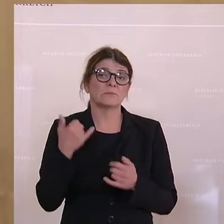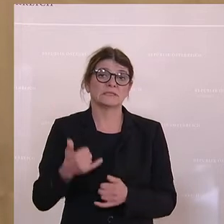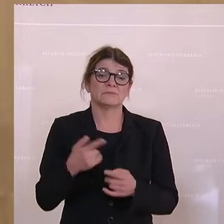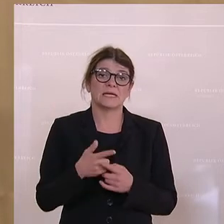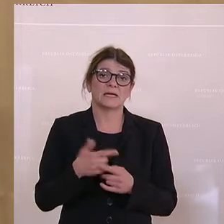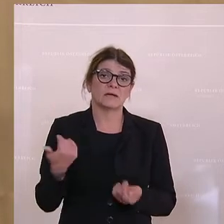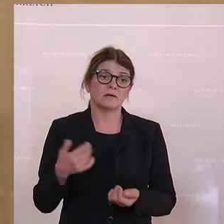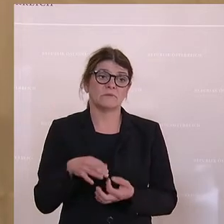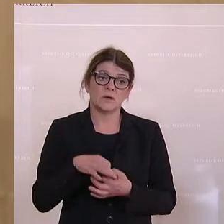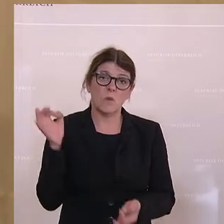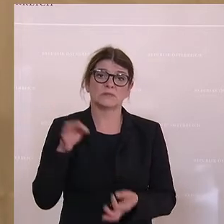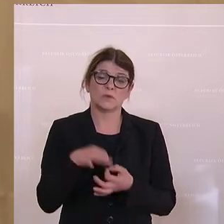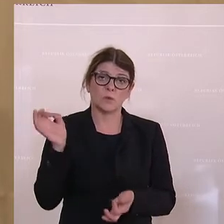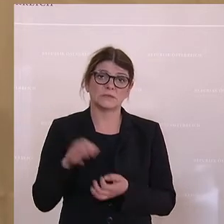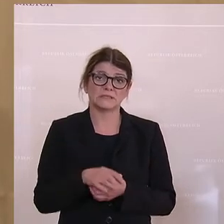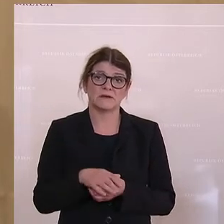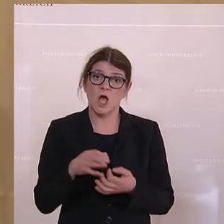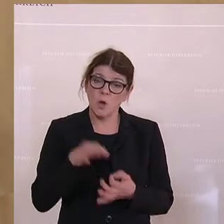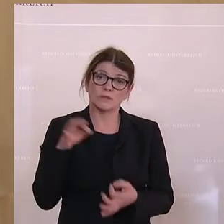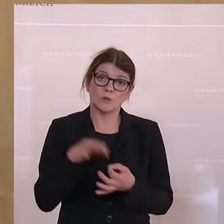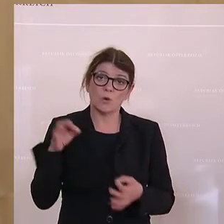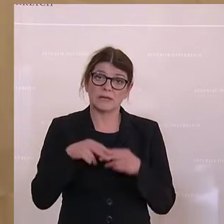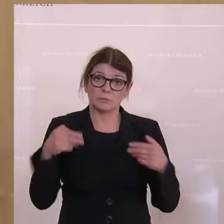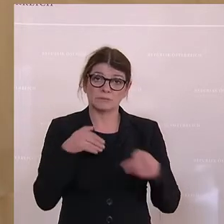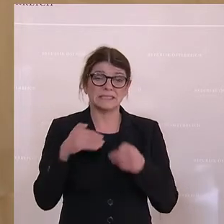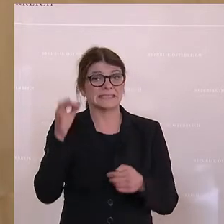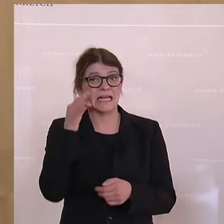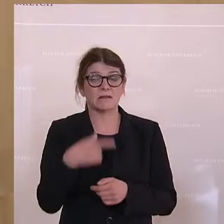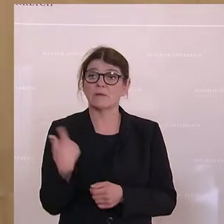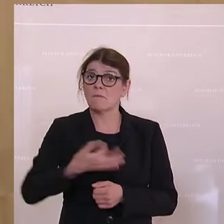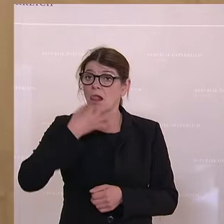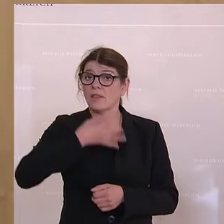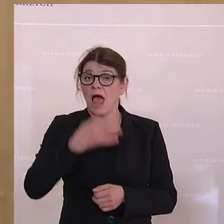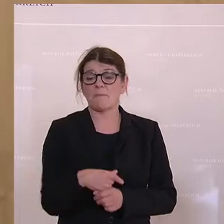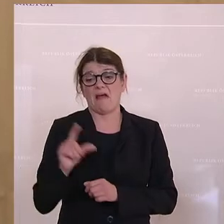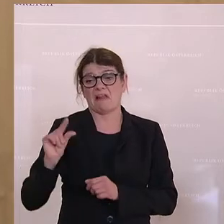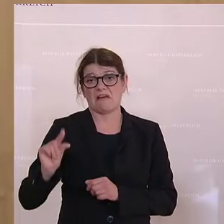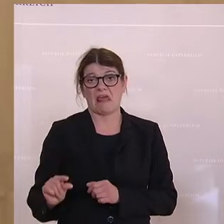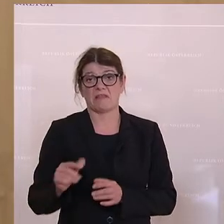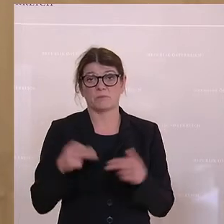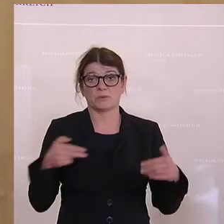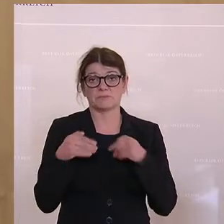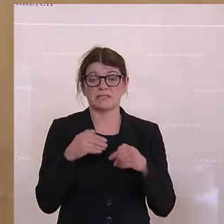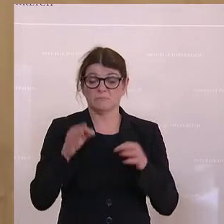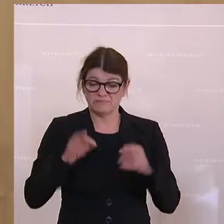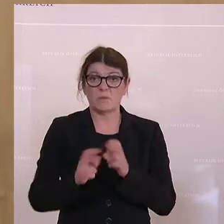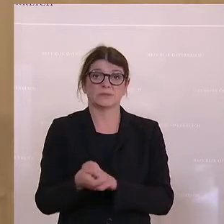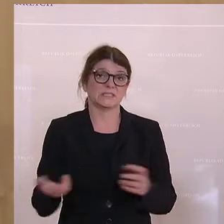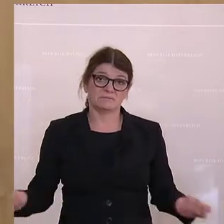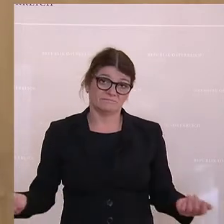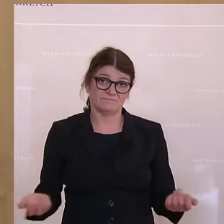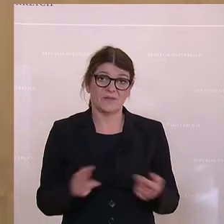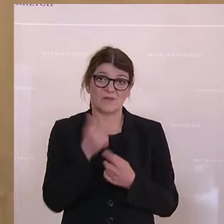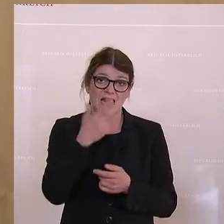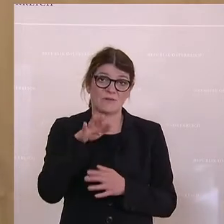große Bundesministerin beim Reden, aber klein, kleine Bundesministerin beim Umsetzen. Und